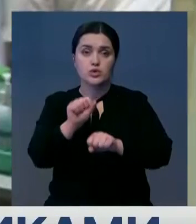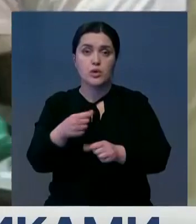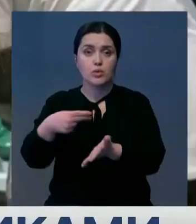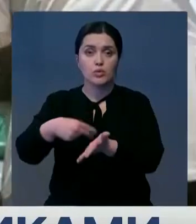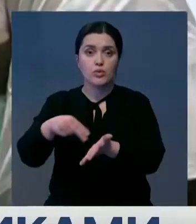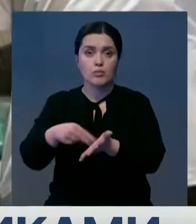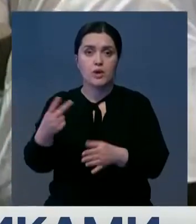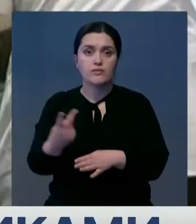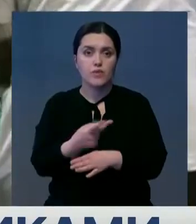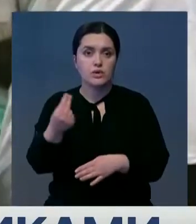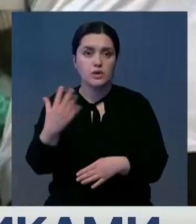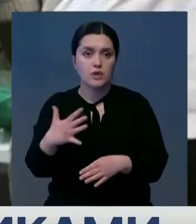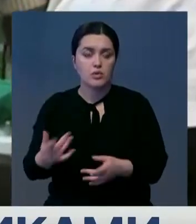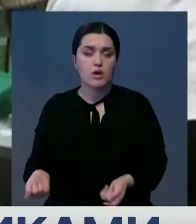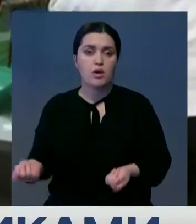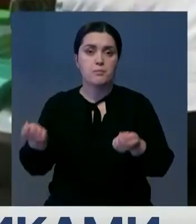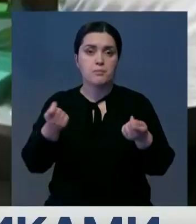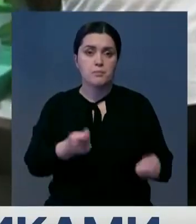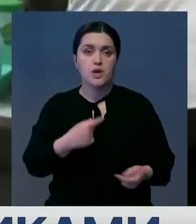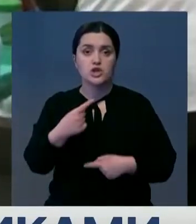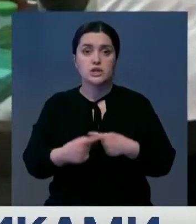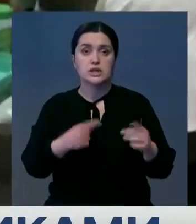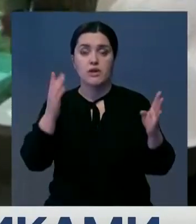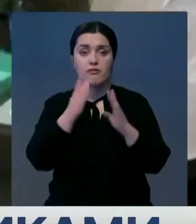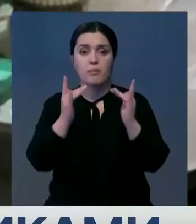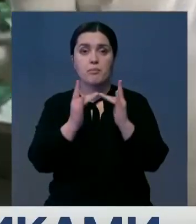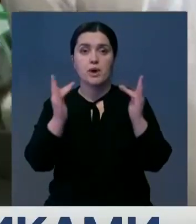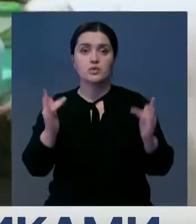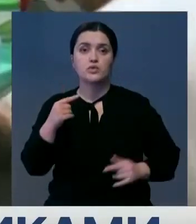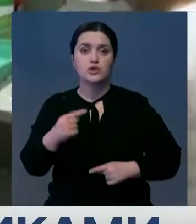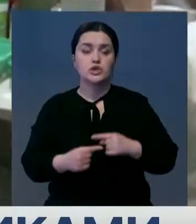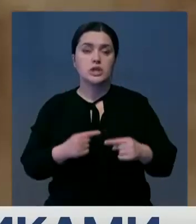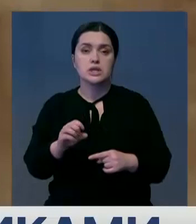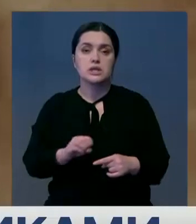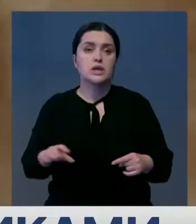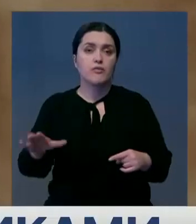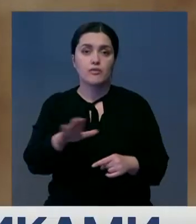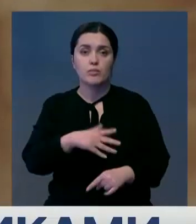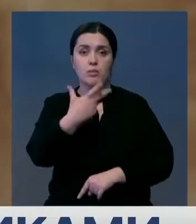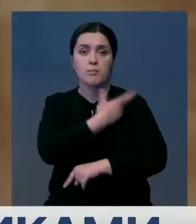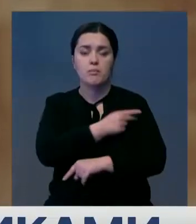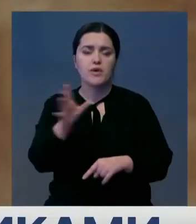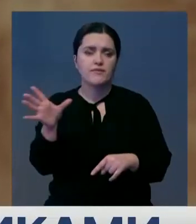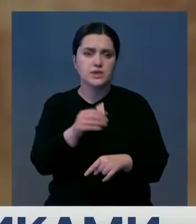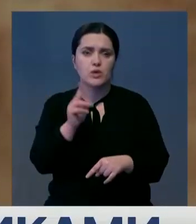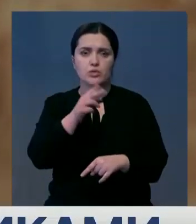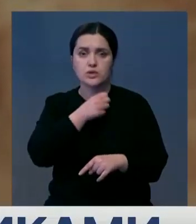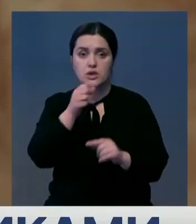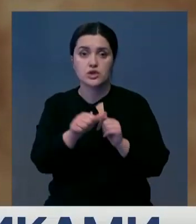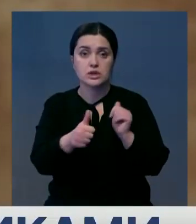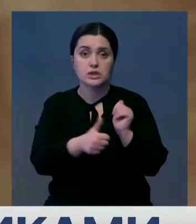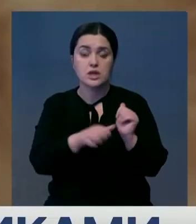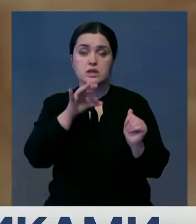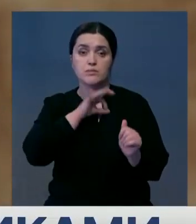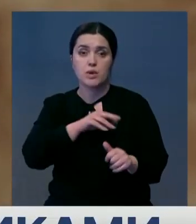покупают вдвое дороже и доставляют в Израиль по воздушному мосту из Европы. Прививают уже всех подряд, старше 16. Использование вакцины